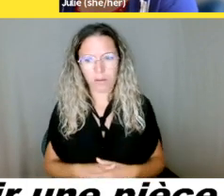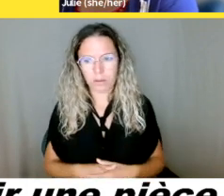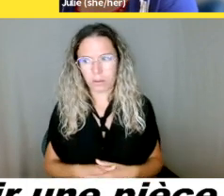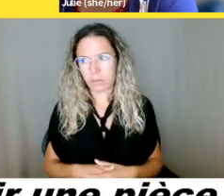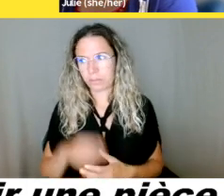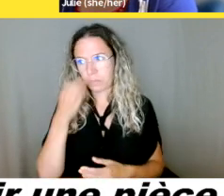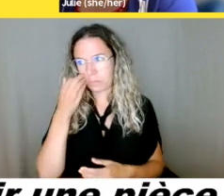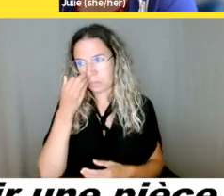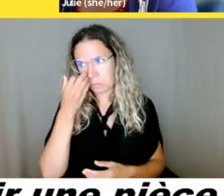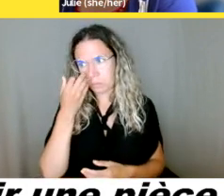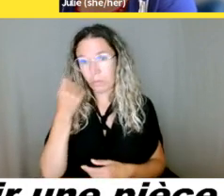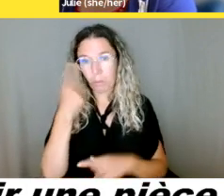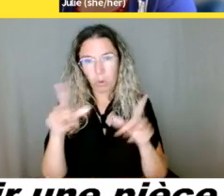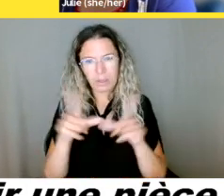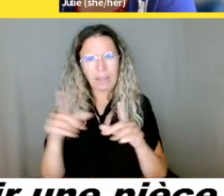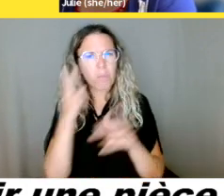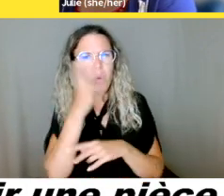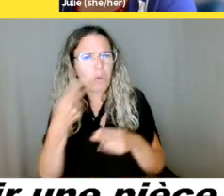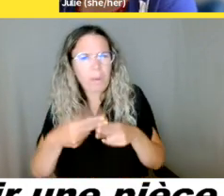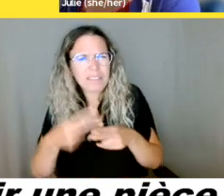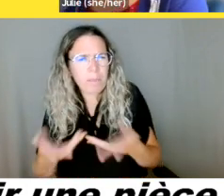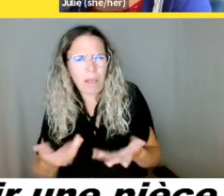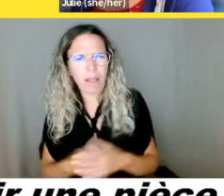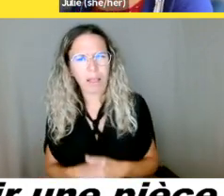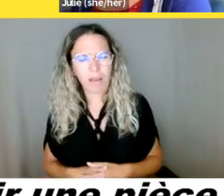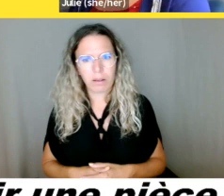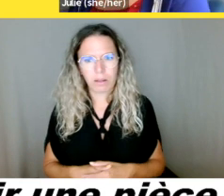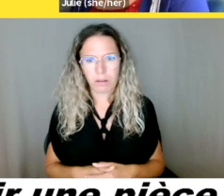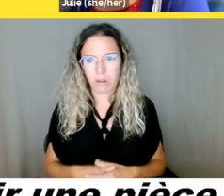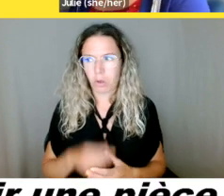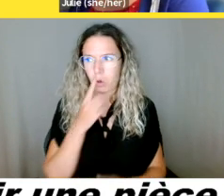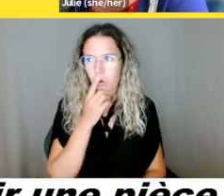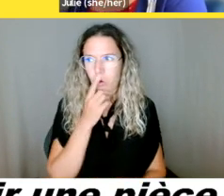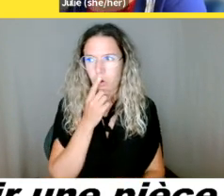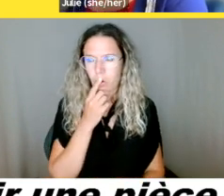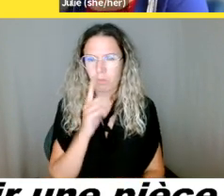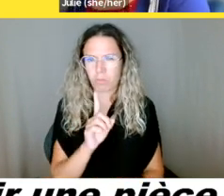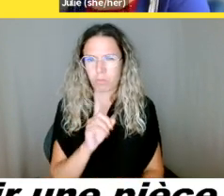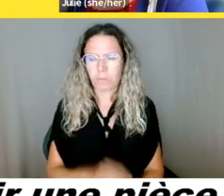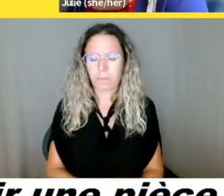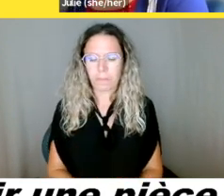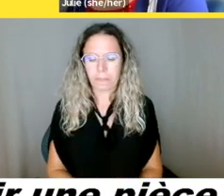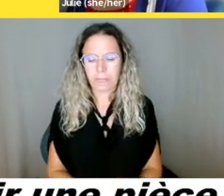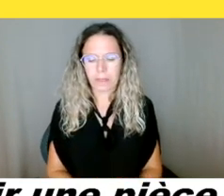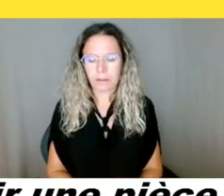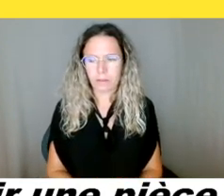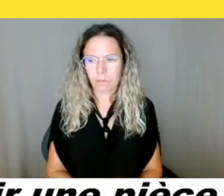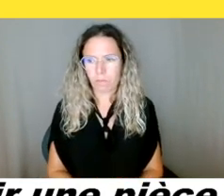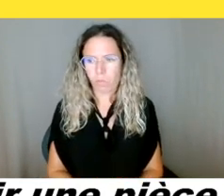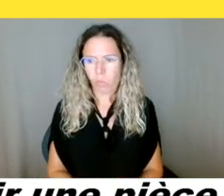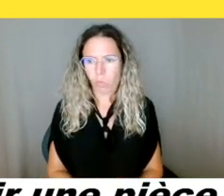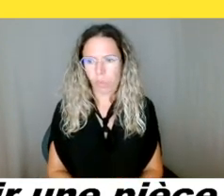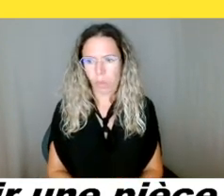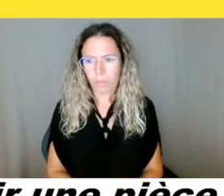Il y a même... J'avais trouvé une place. Attendez. Je vais juste